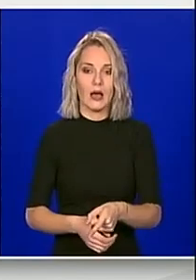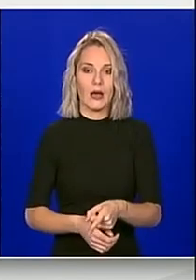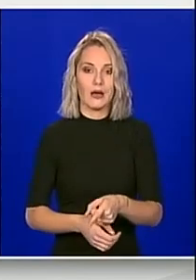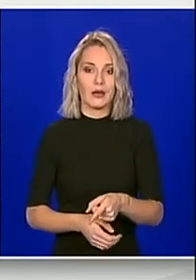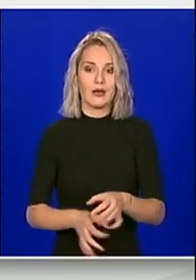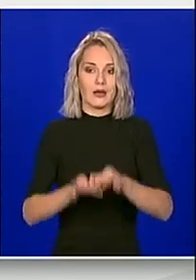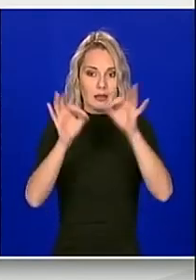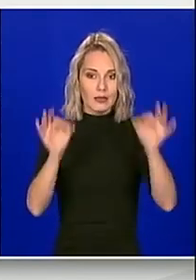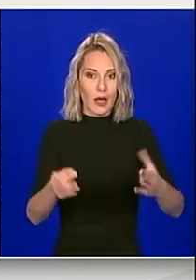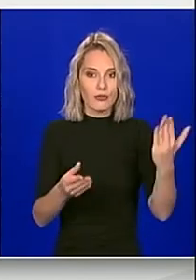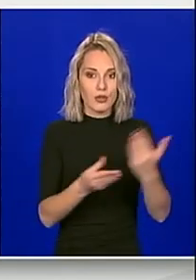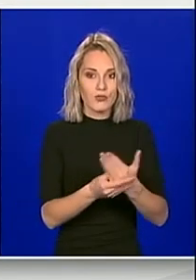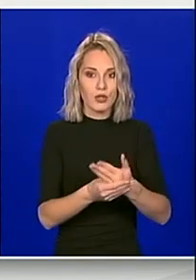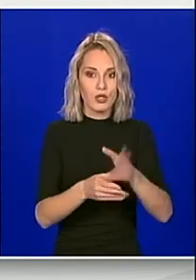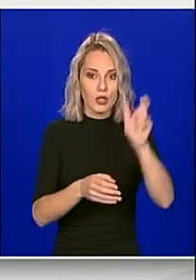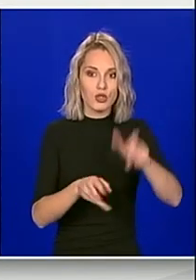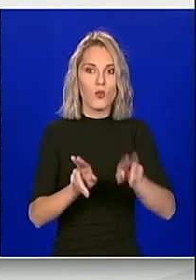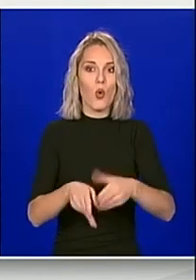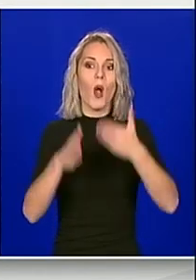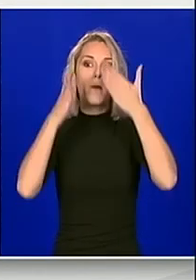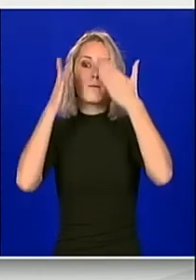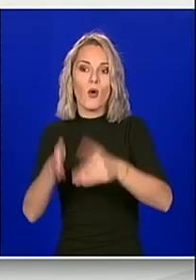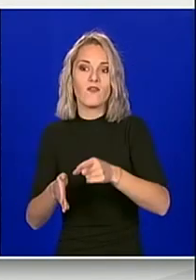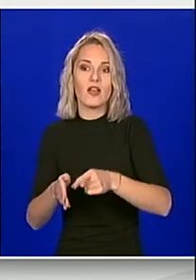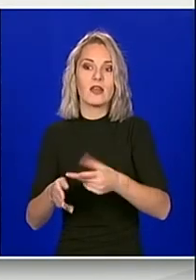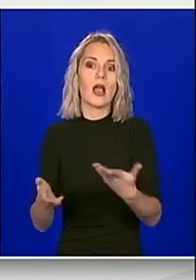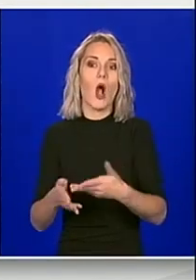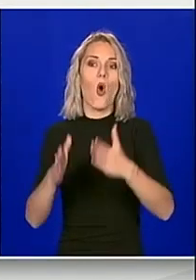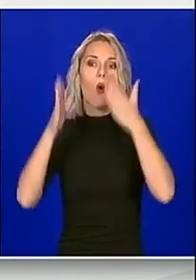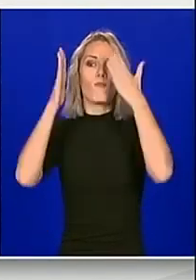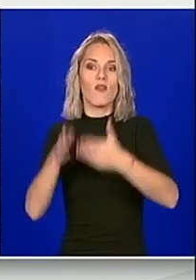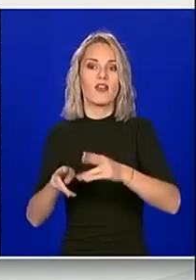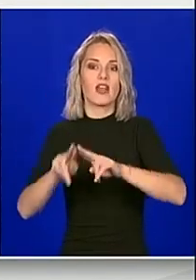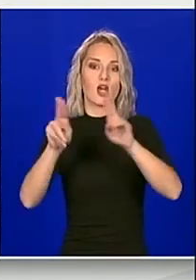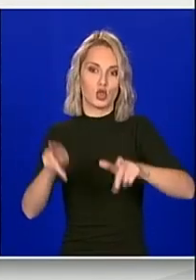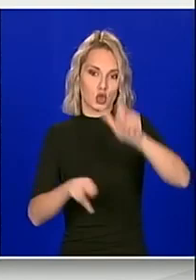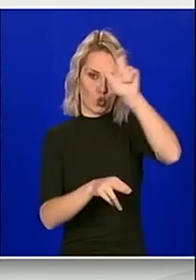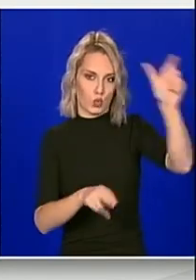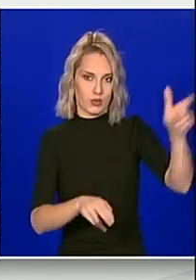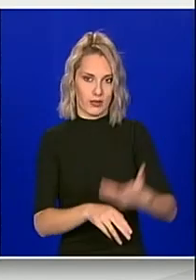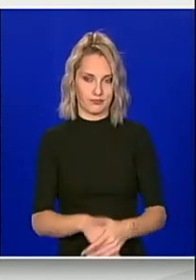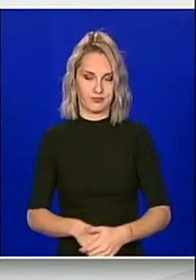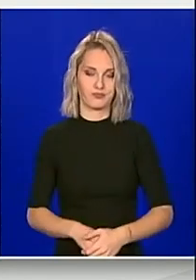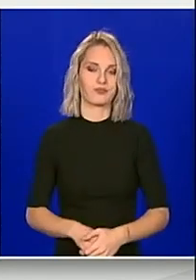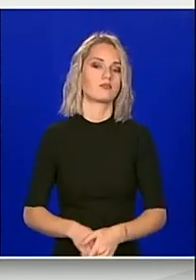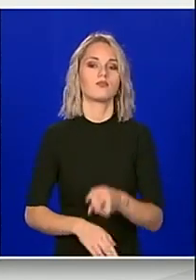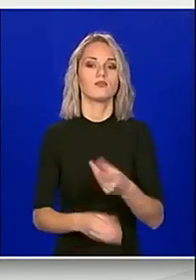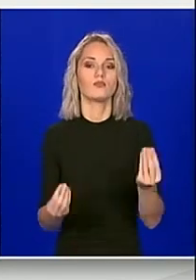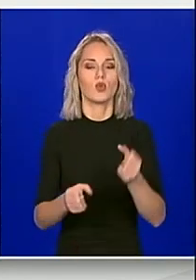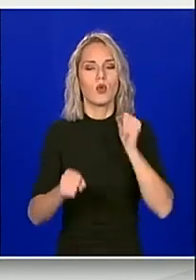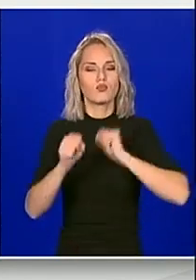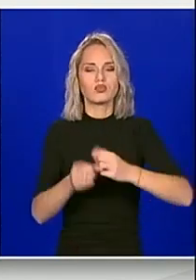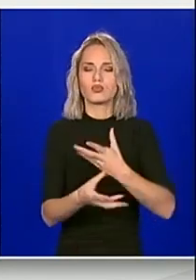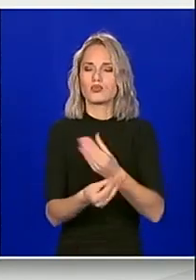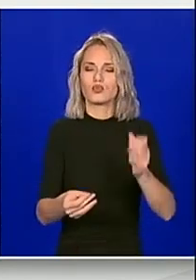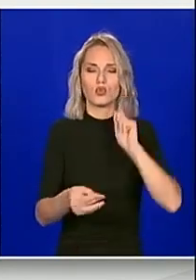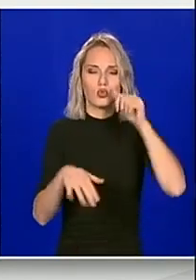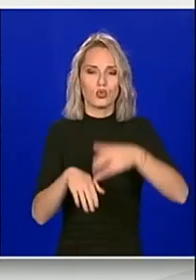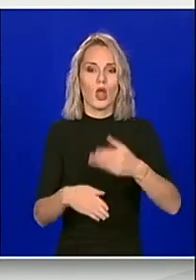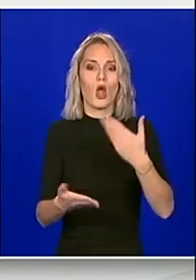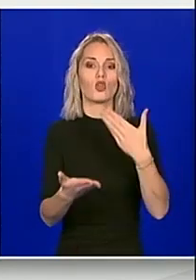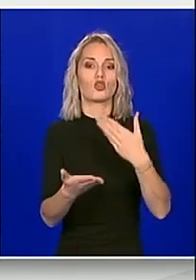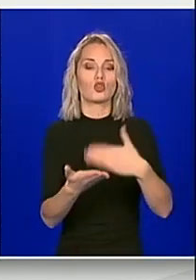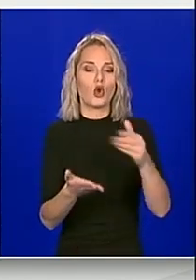bilježnici imati ulogu povjerenika suda po ovom predlogu ovršnog zakona. Što se tiče onoga što muči sve naše građane, to su troškove